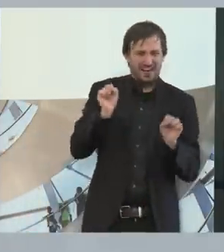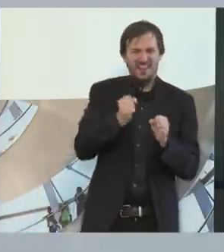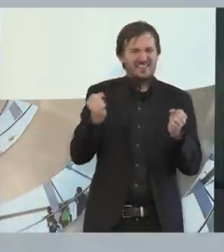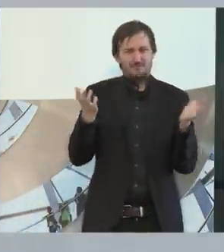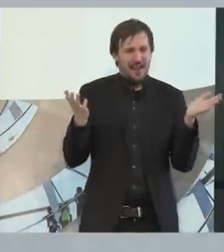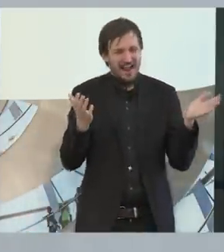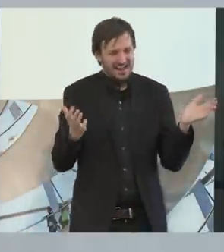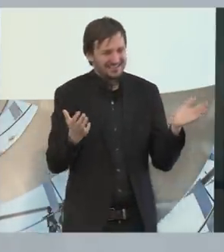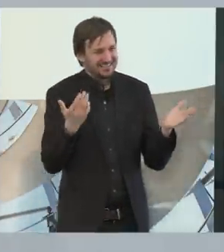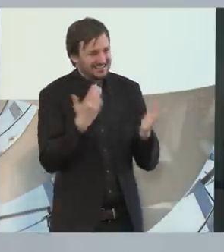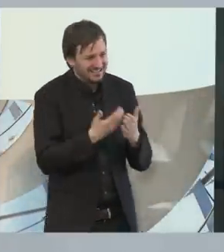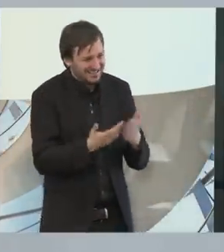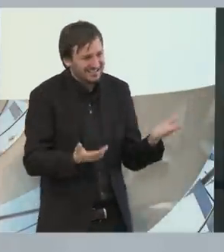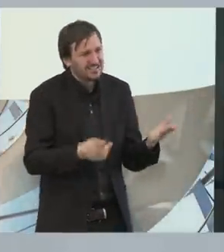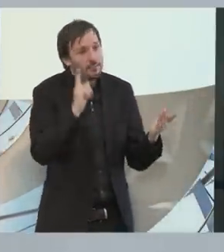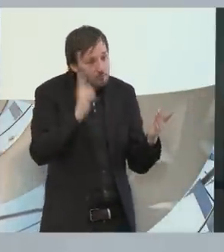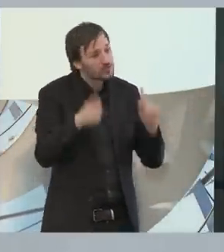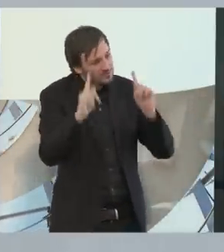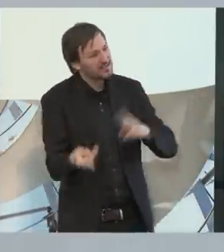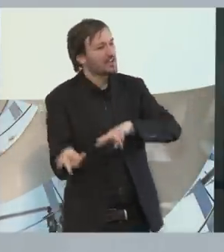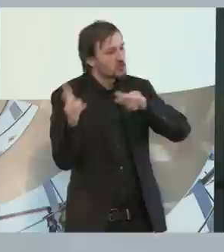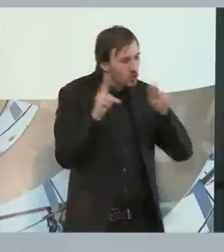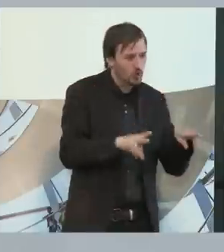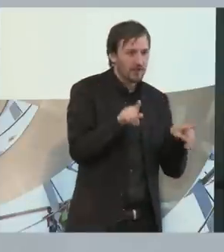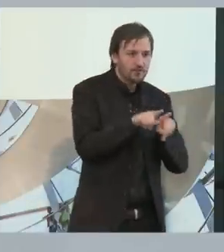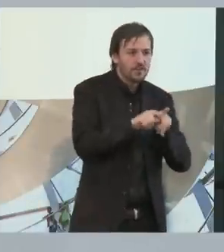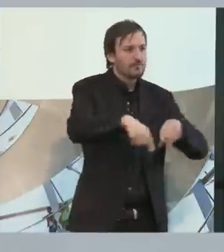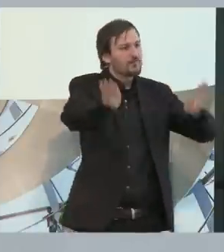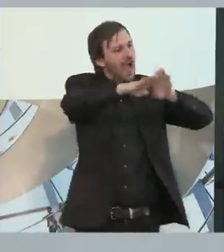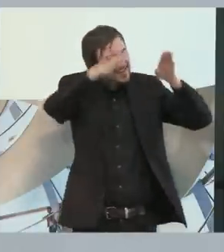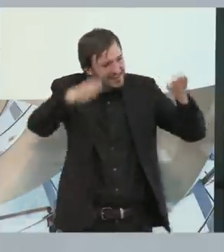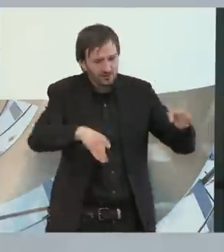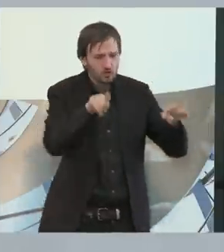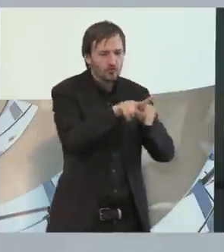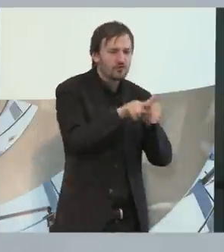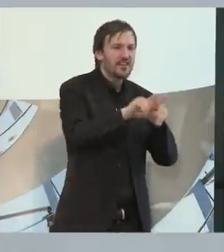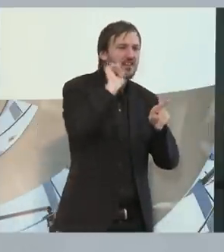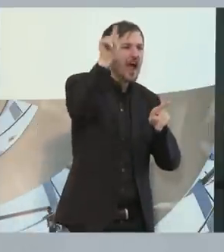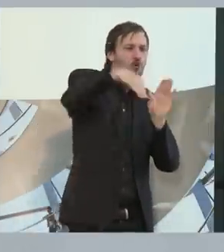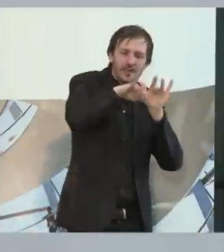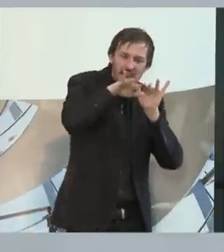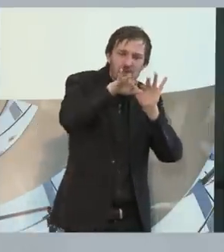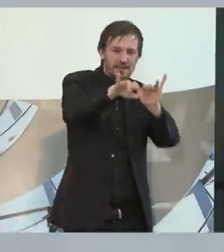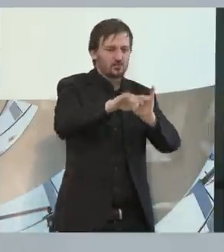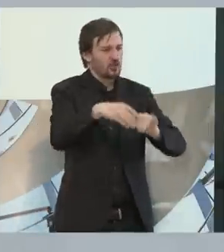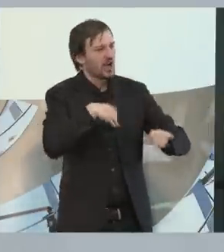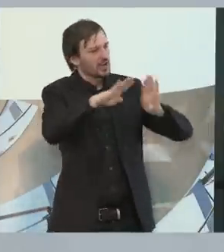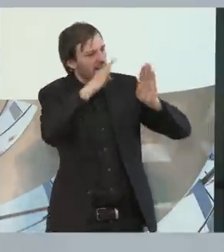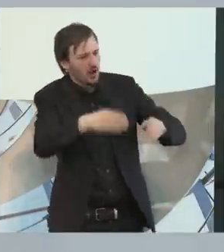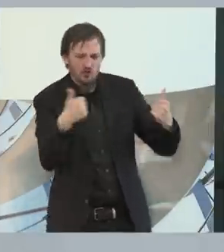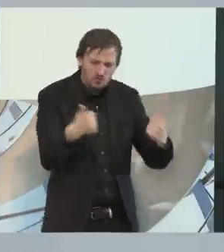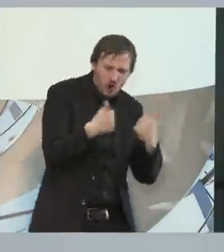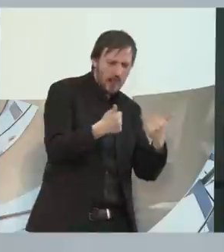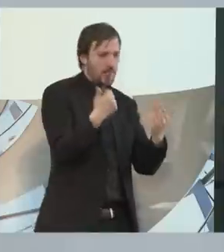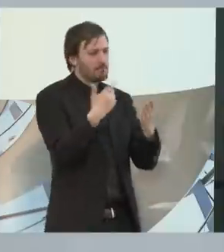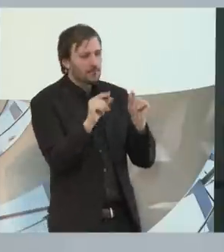Also wenn es nicht wieder so wird, dass es auch zum Image einer guten Einrichtung gehört, eines guten Unternehmens gehört, eines guten Krankenhauses gehört,